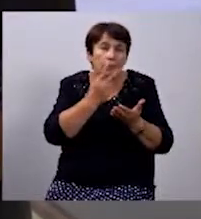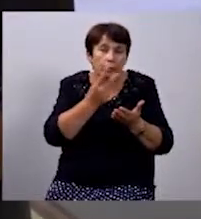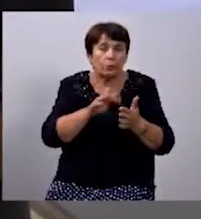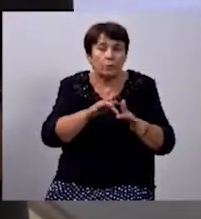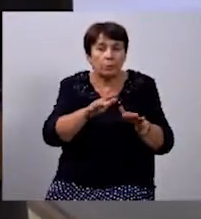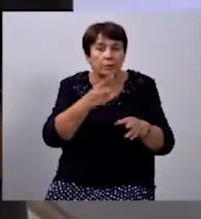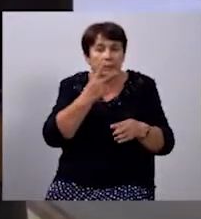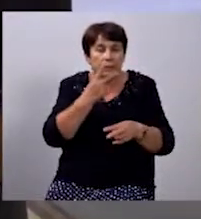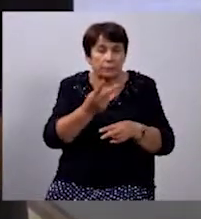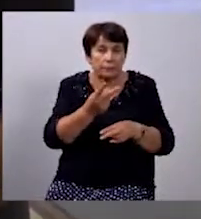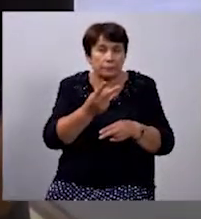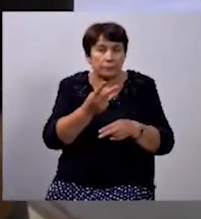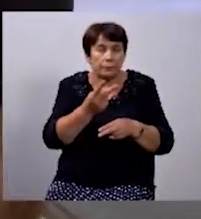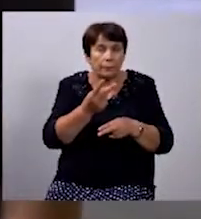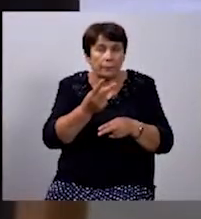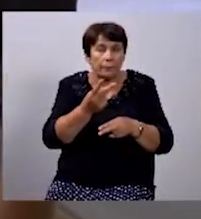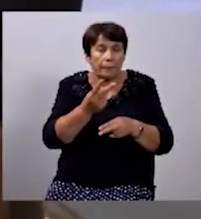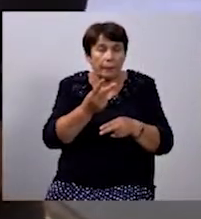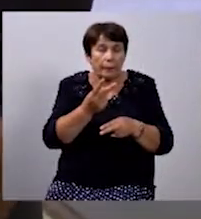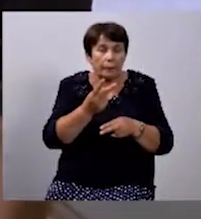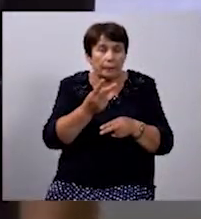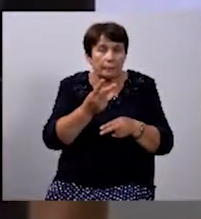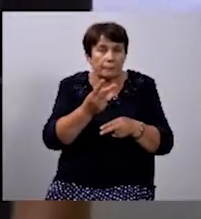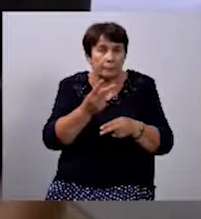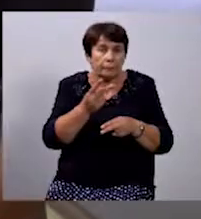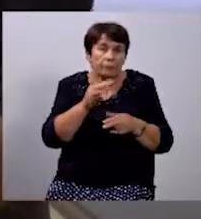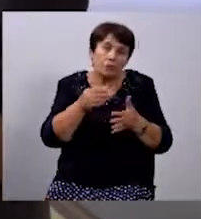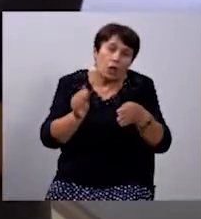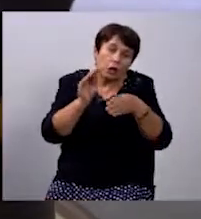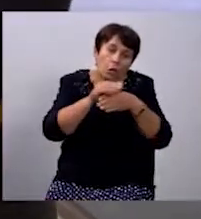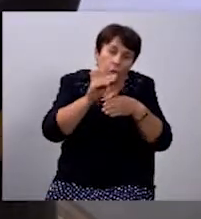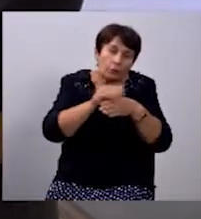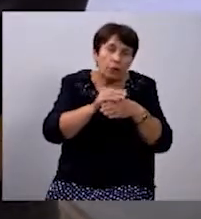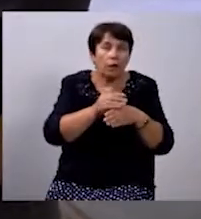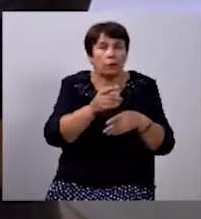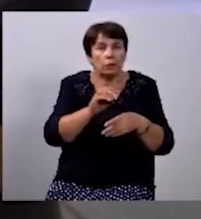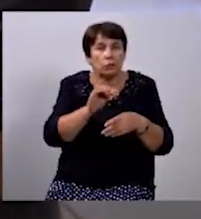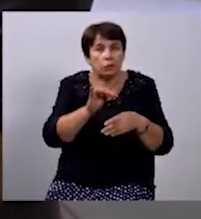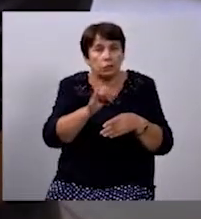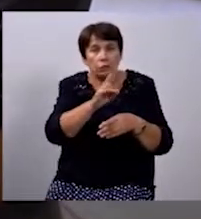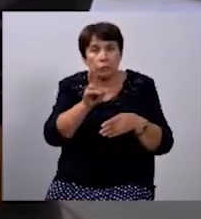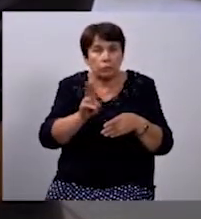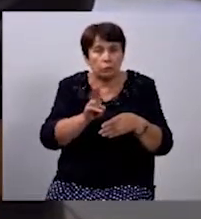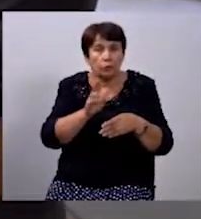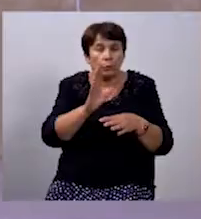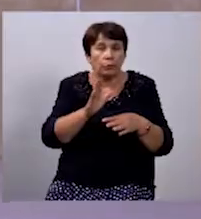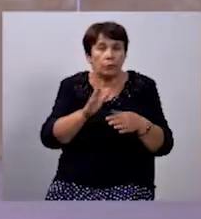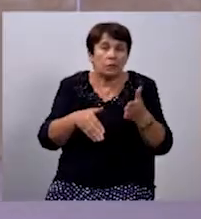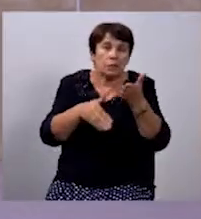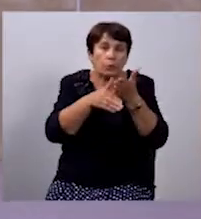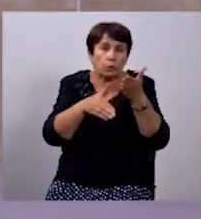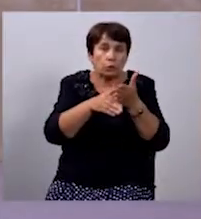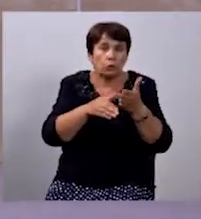вже будемо, я не знаю, чи докупляти, чи може десь хтось буде спонсований.